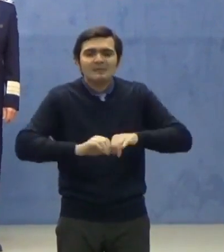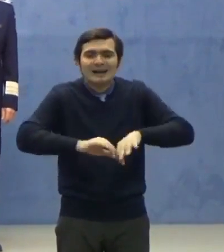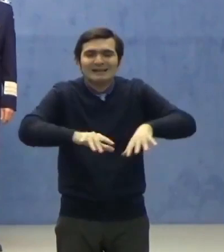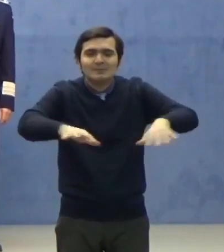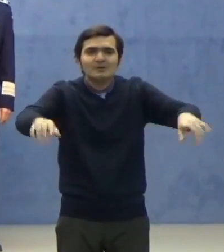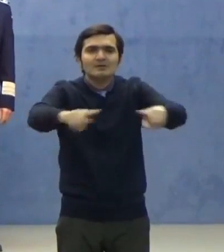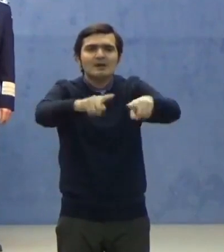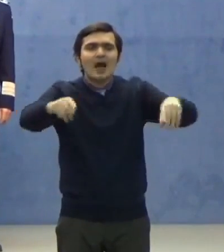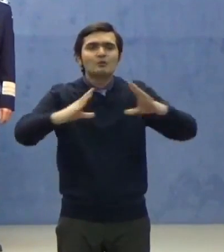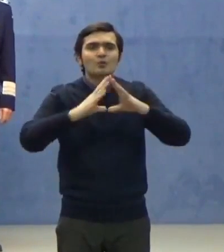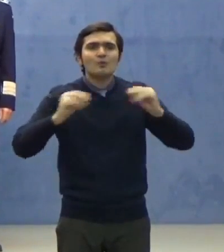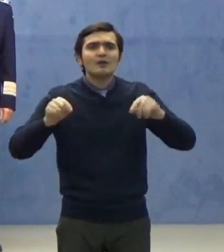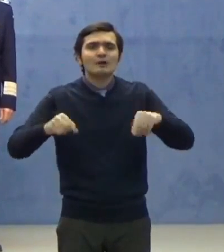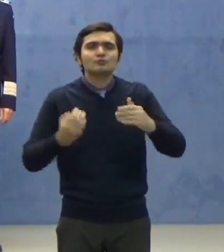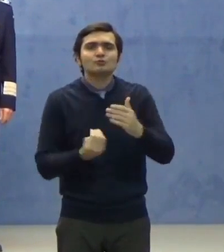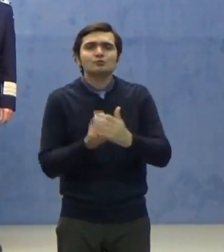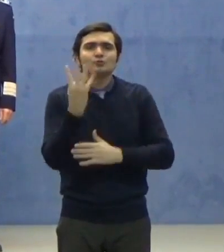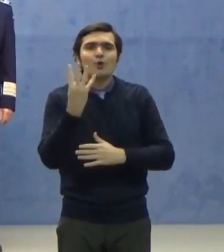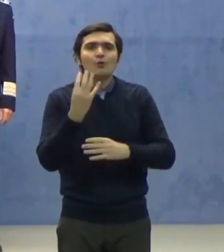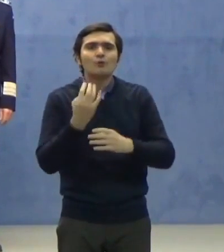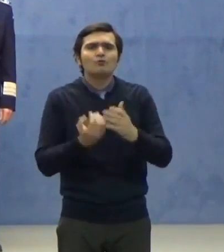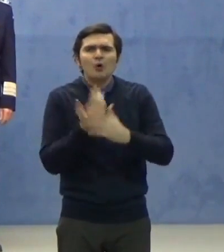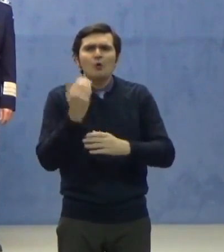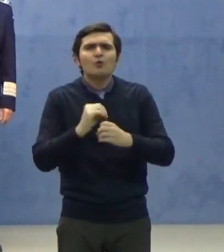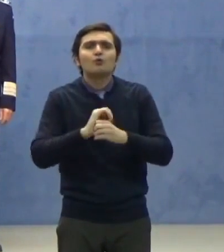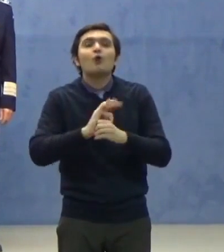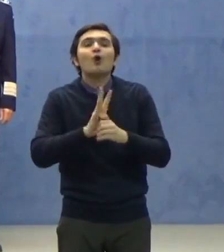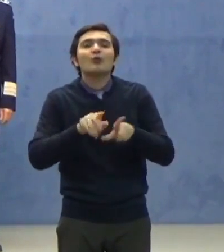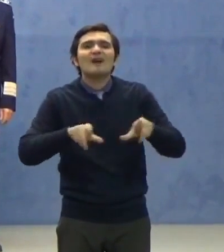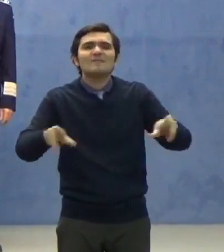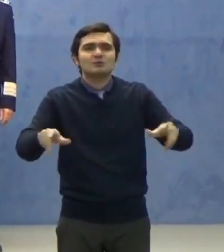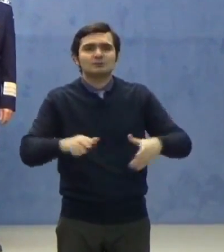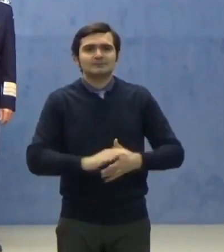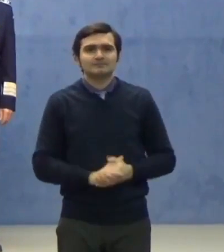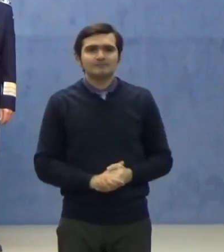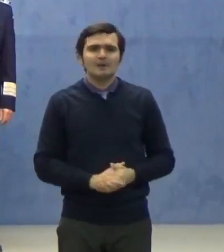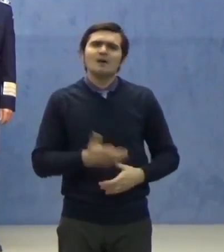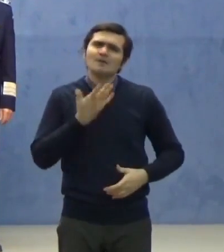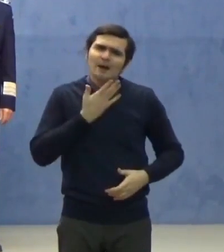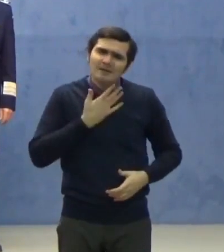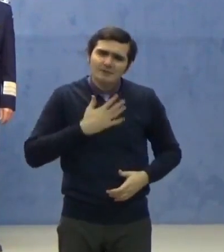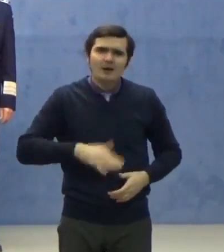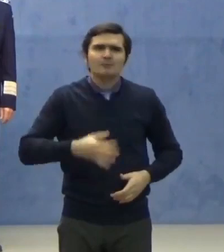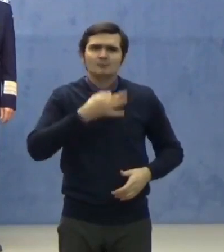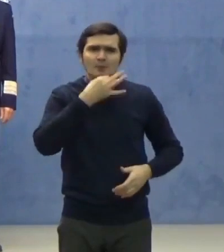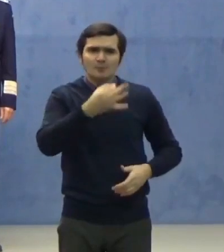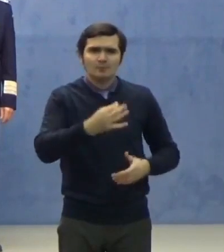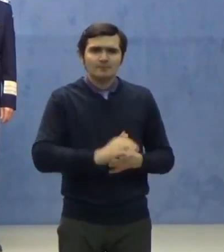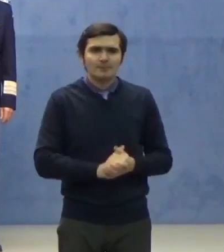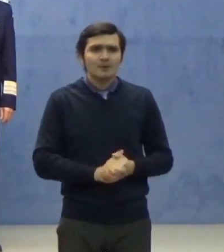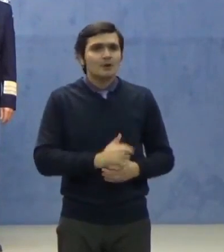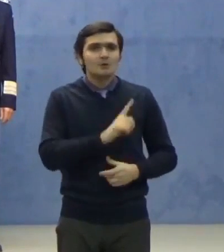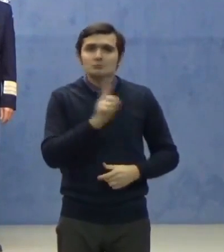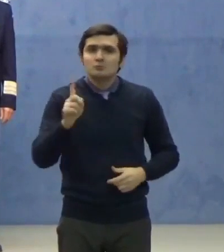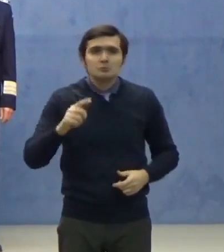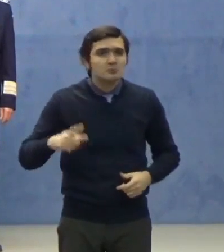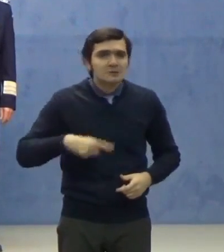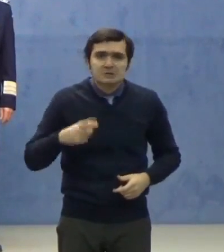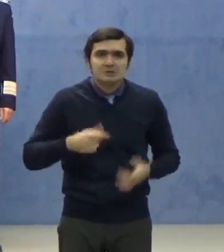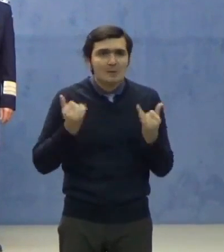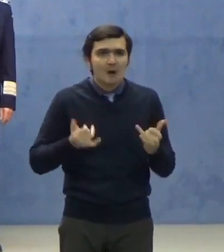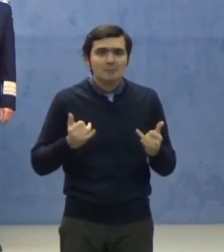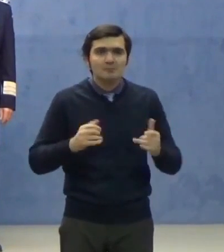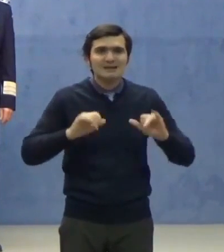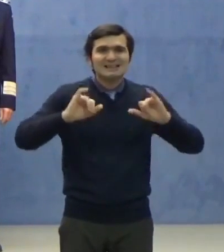României a noului coronavirus. Vreau să precizez că nu suntem în